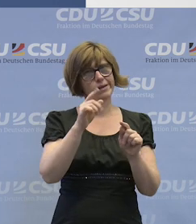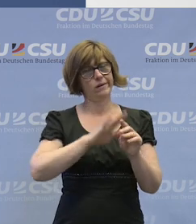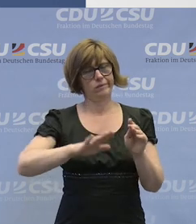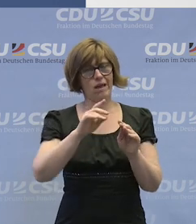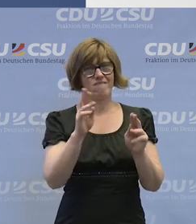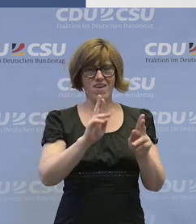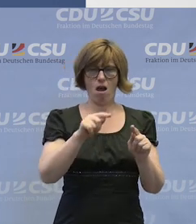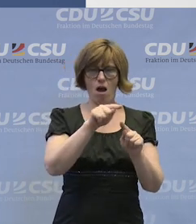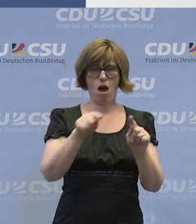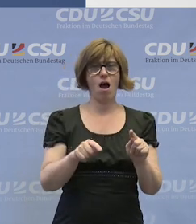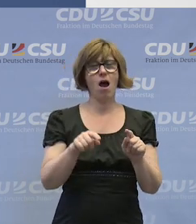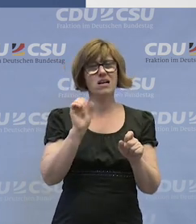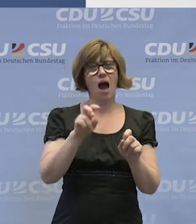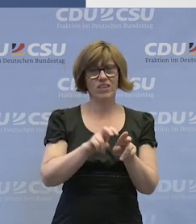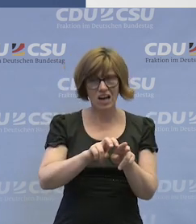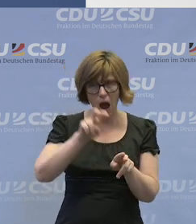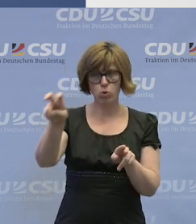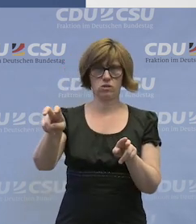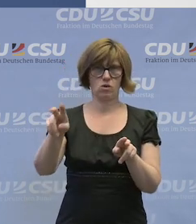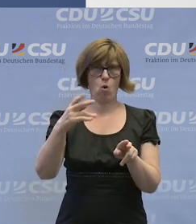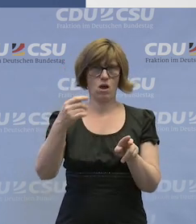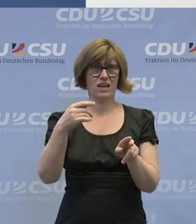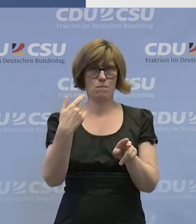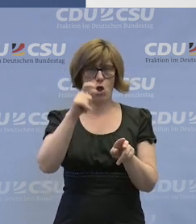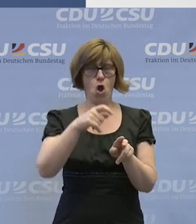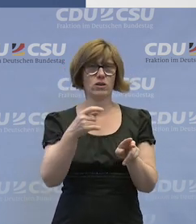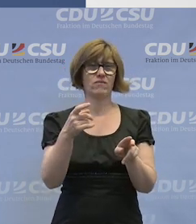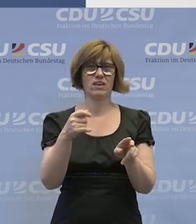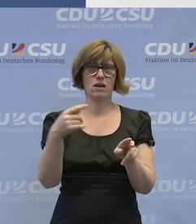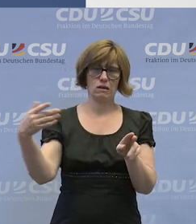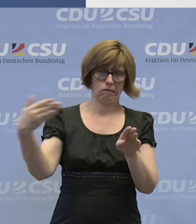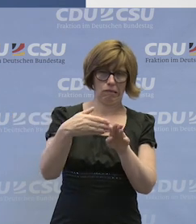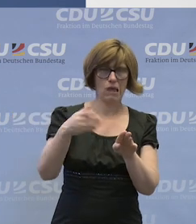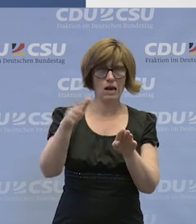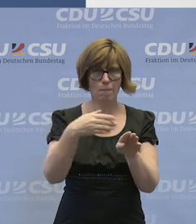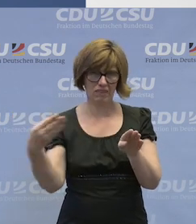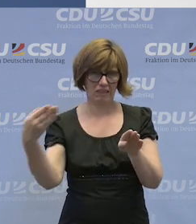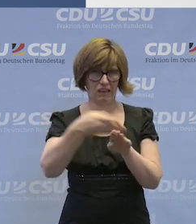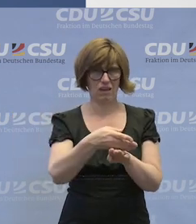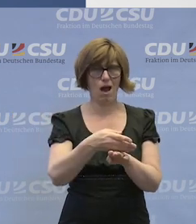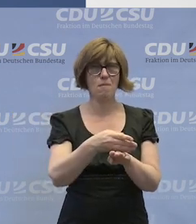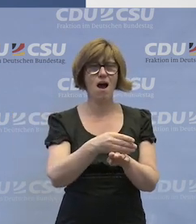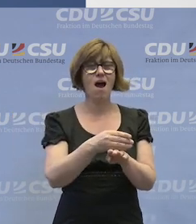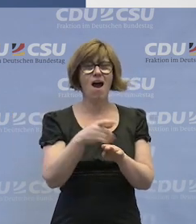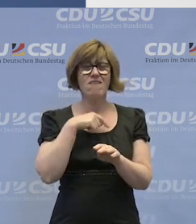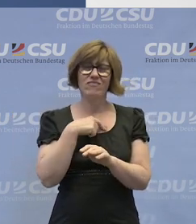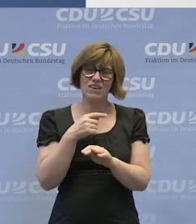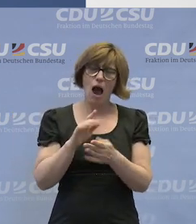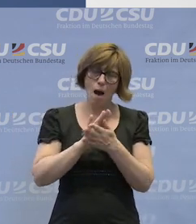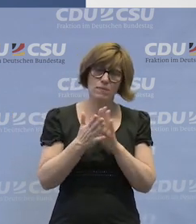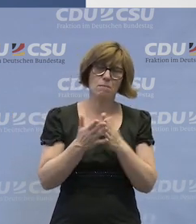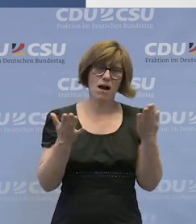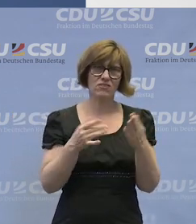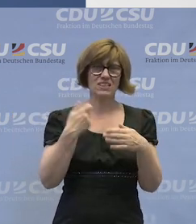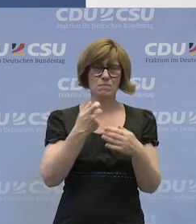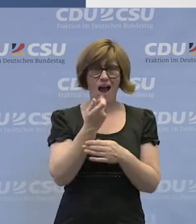auf die, die vermeintlich rausgehen und vermeintlich die, die nicht reinkommen. Aber wir waren uns ja einig, es werden